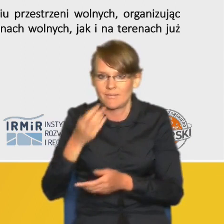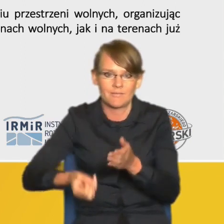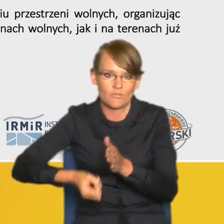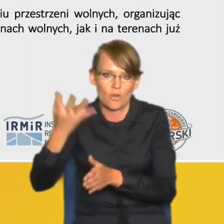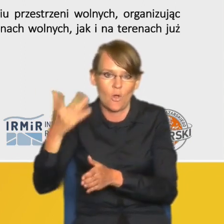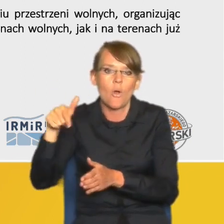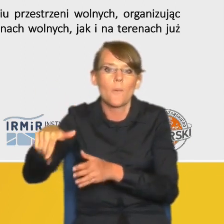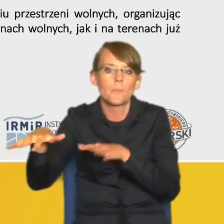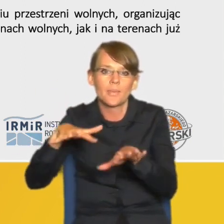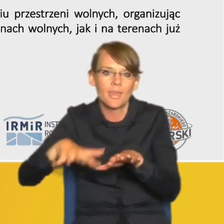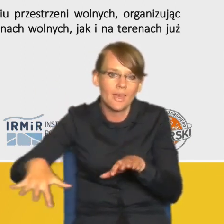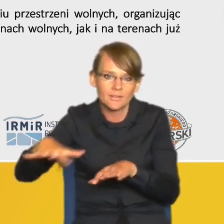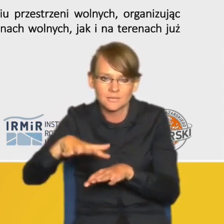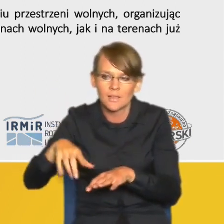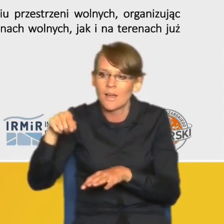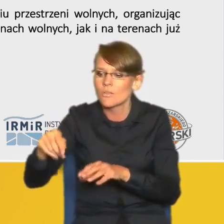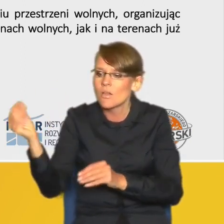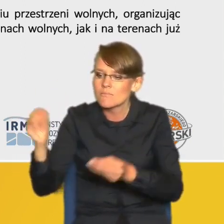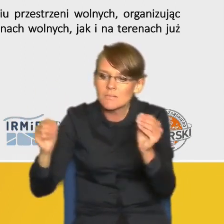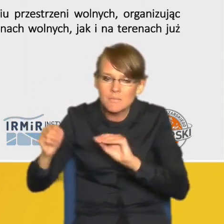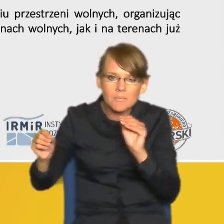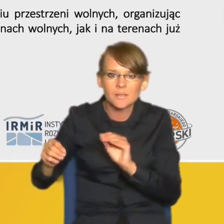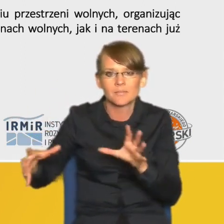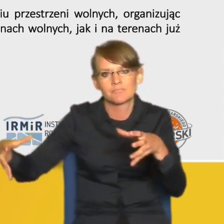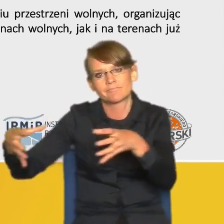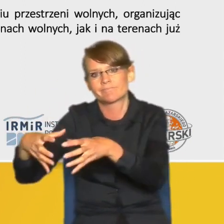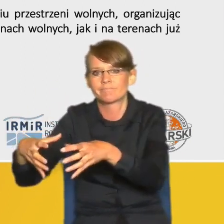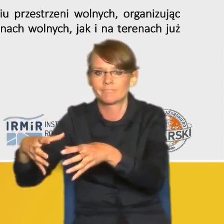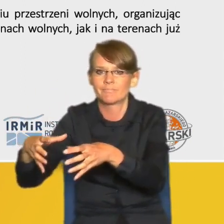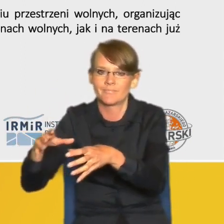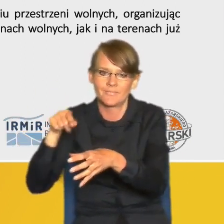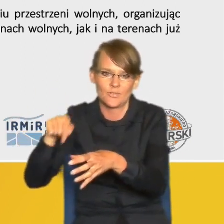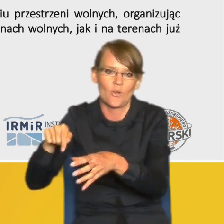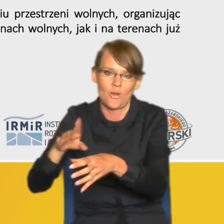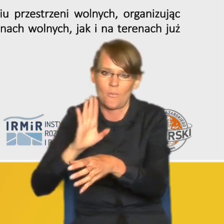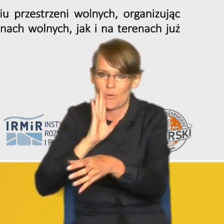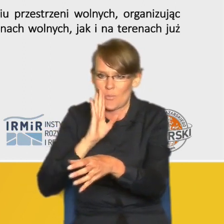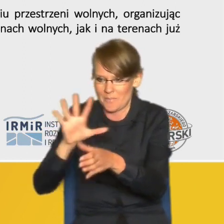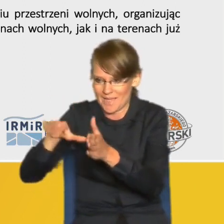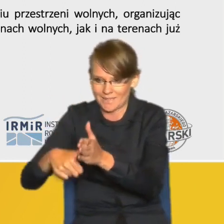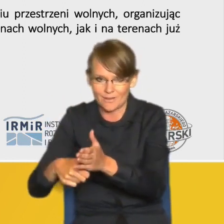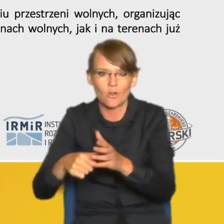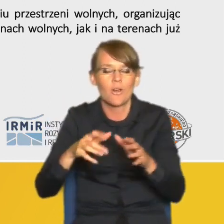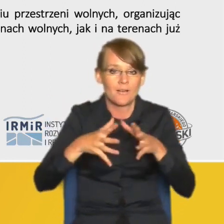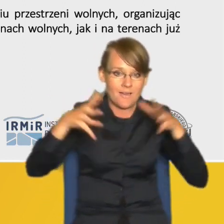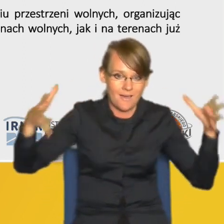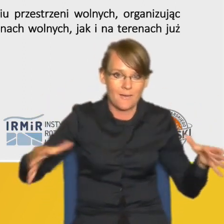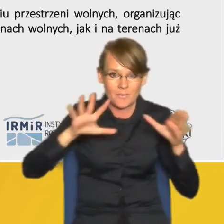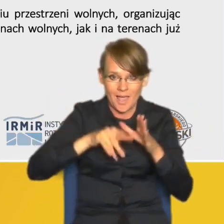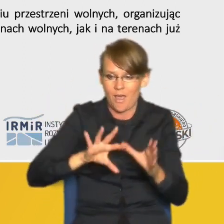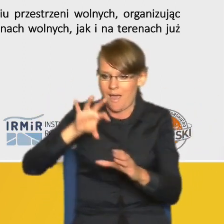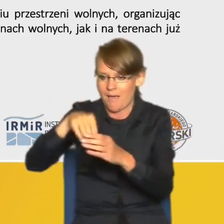właśnie są urządzone jako takie miasteczka w mieście dające z jednej strony centra lokalne i dosyć